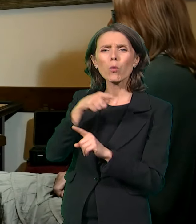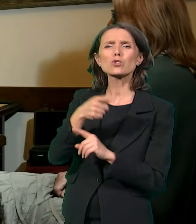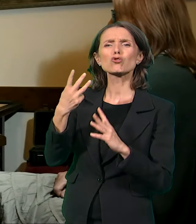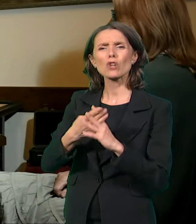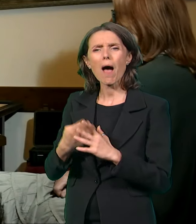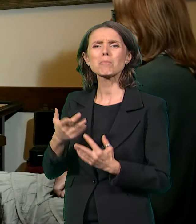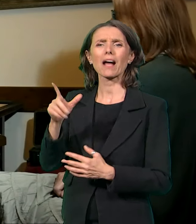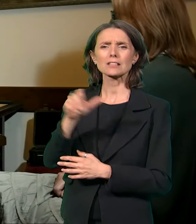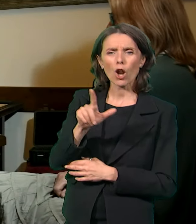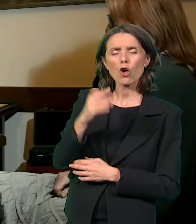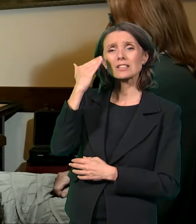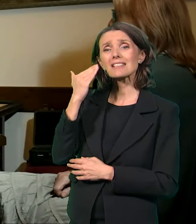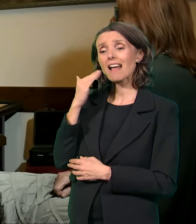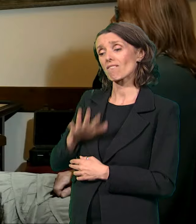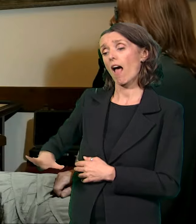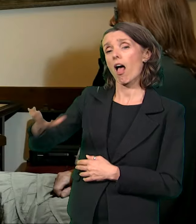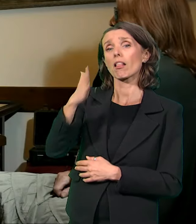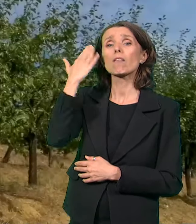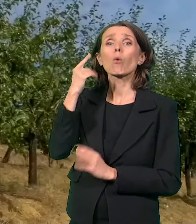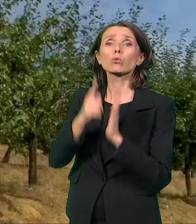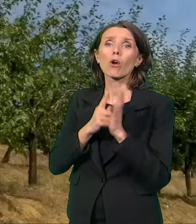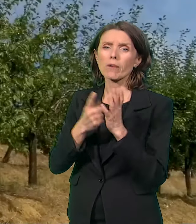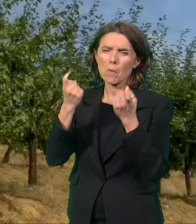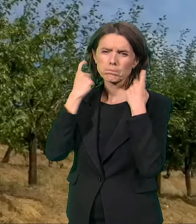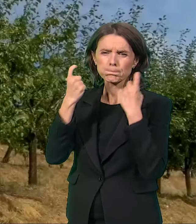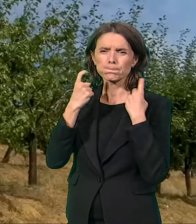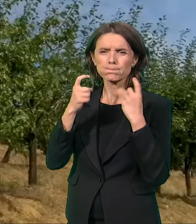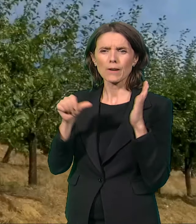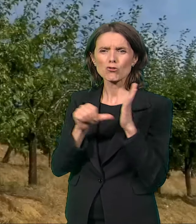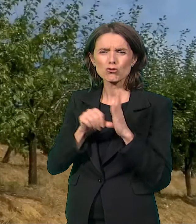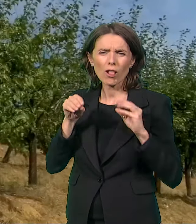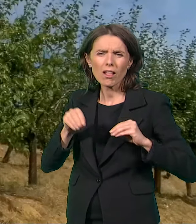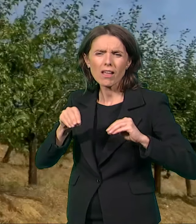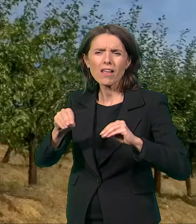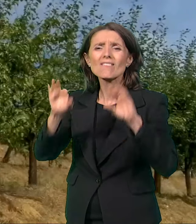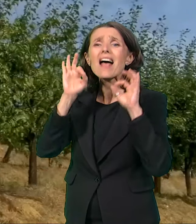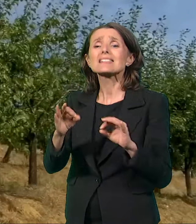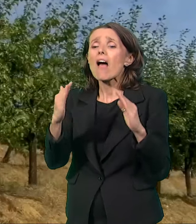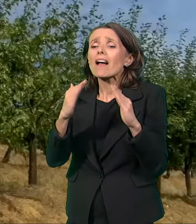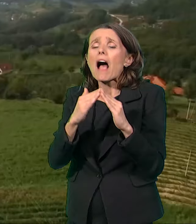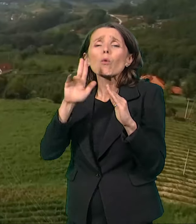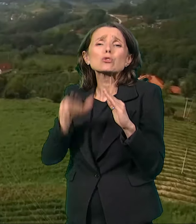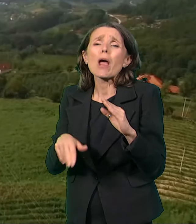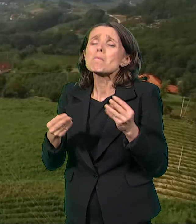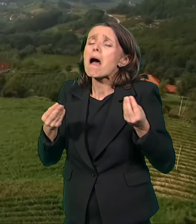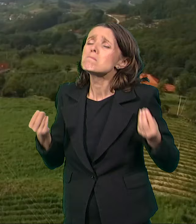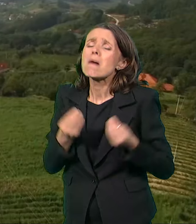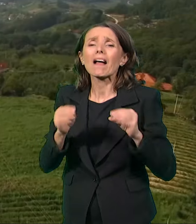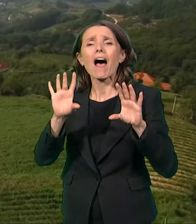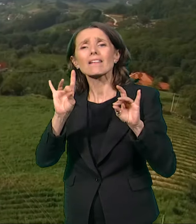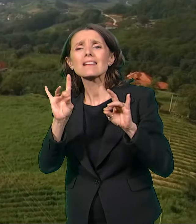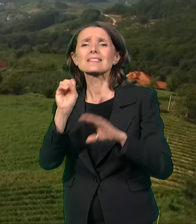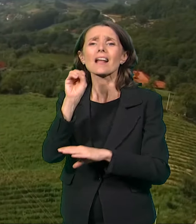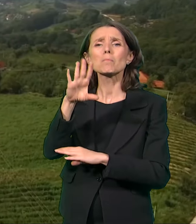vreme je bilo veliki zašad i šljiva. Nije bilo kuće gde nije bilo bar po desetak petneštabala,